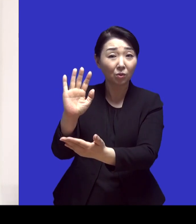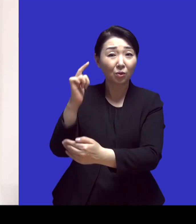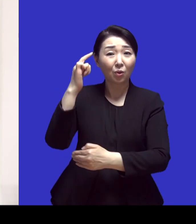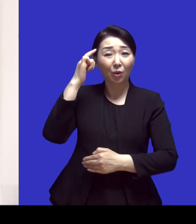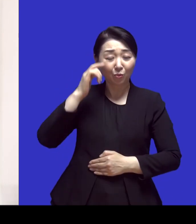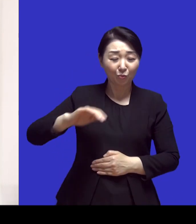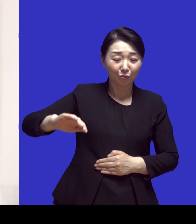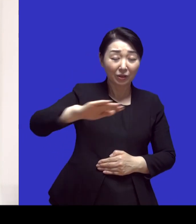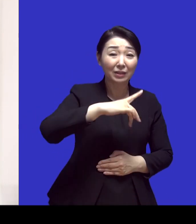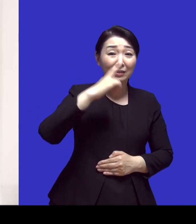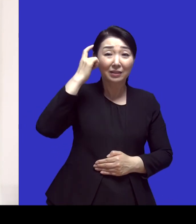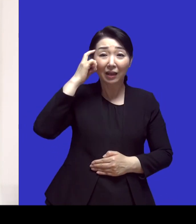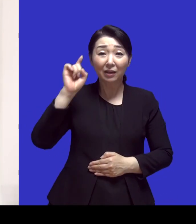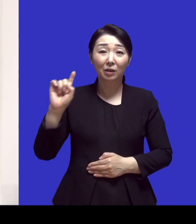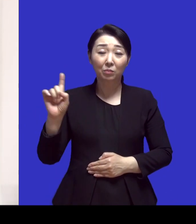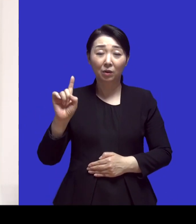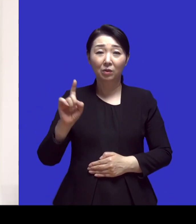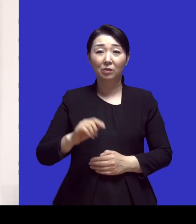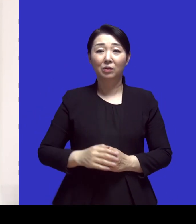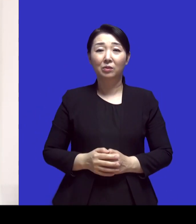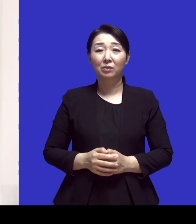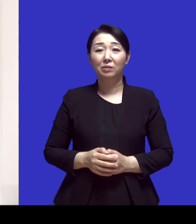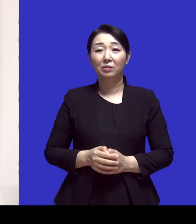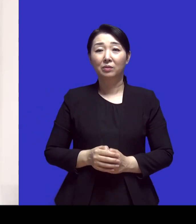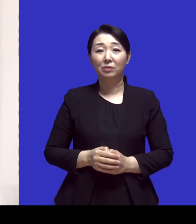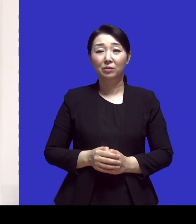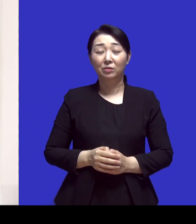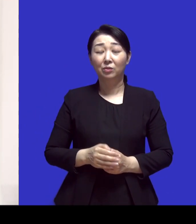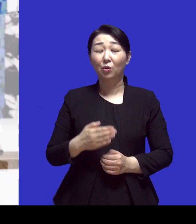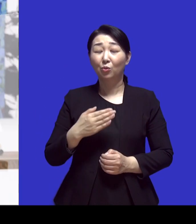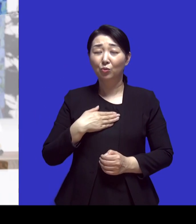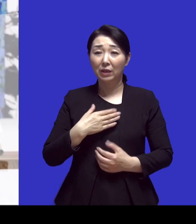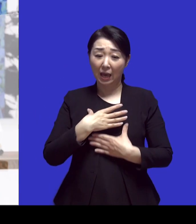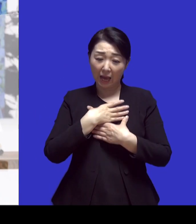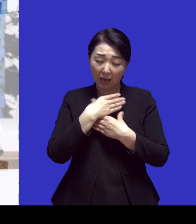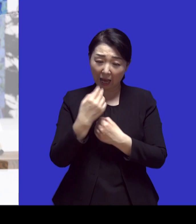생각하기에는 저희의 안위는 하나님 손에 있다고 생각하고요